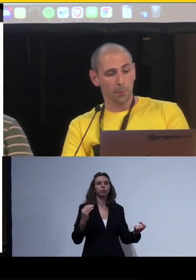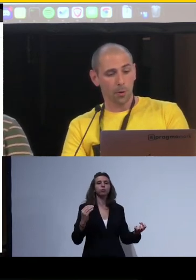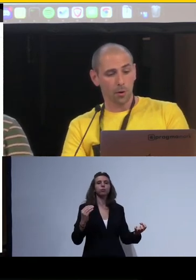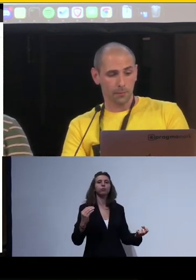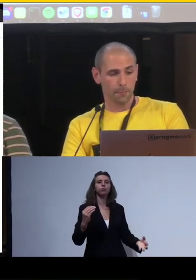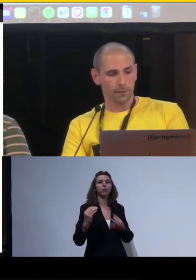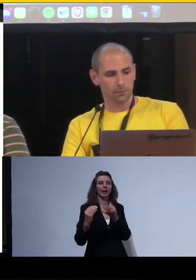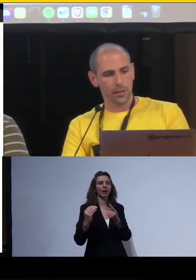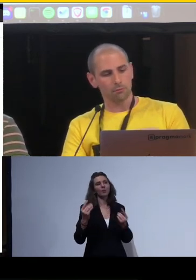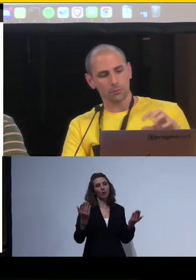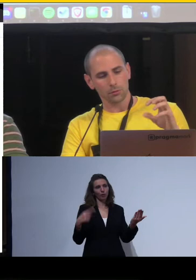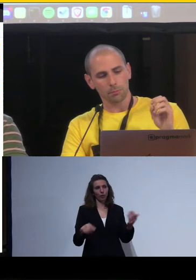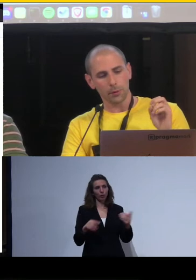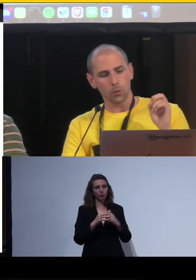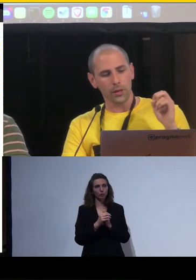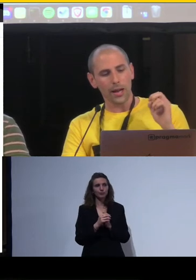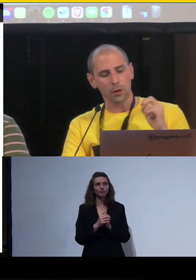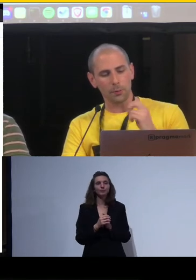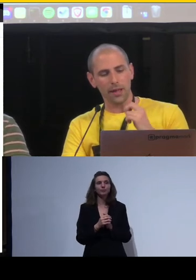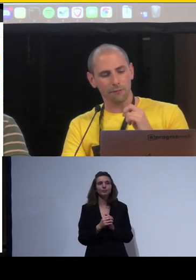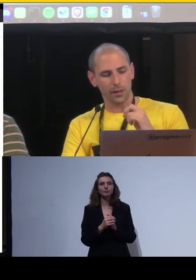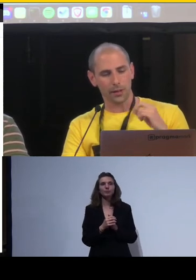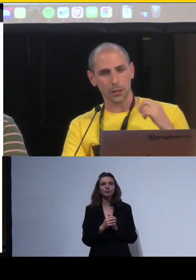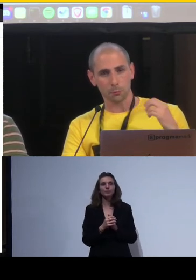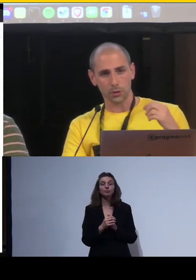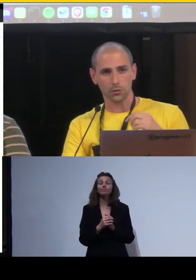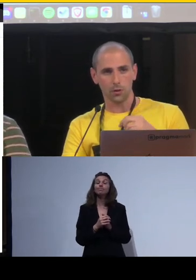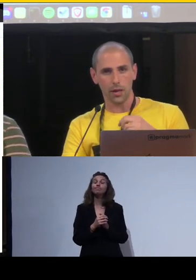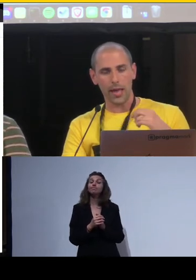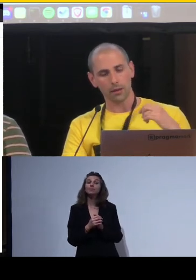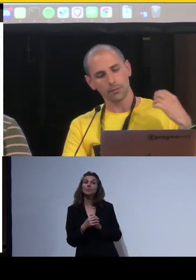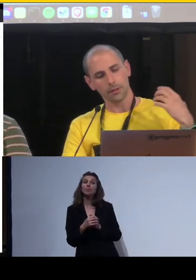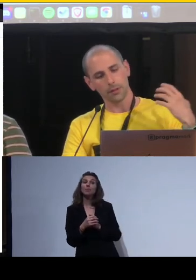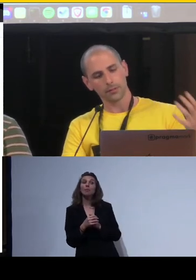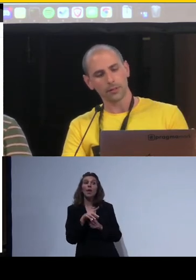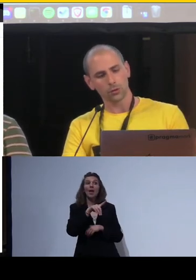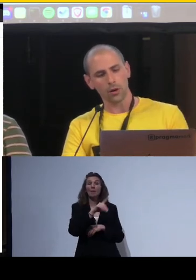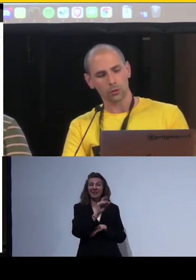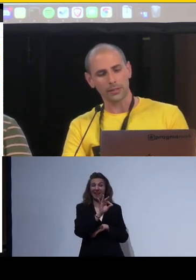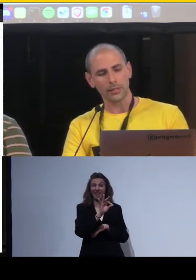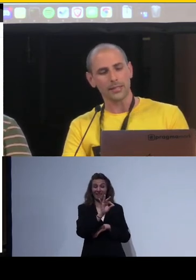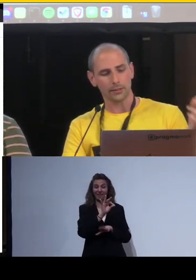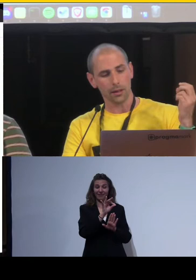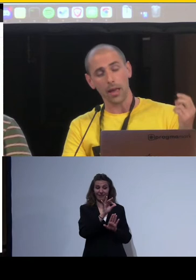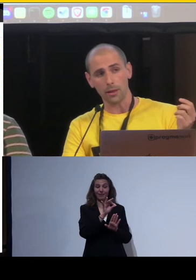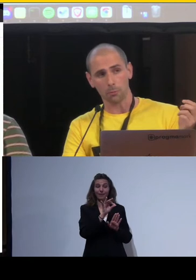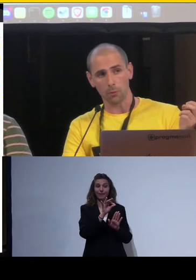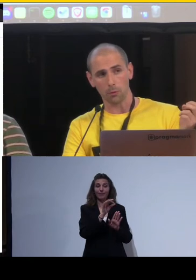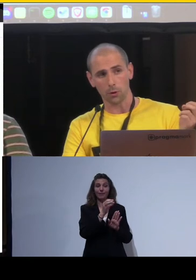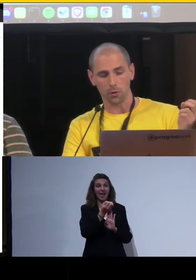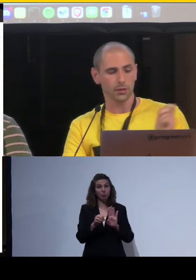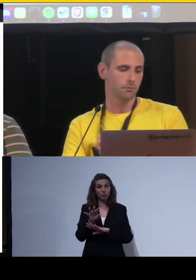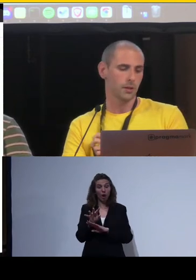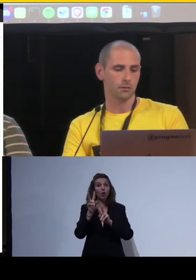Abbiamo poi, per cui a livello di PDF esportato da controlli automatizzati, è